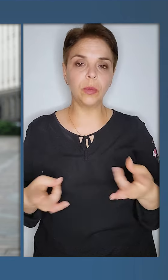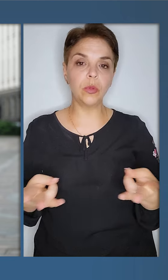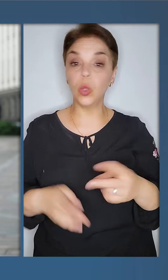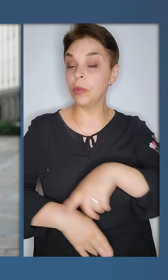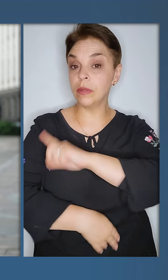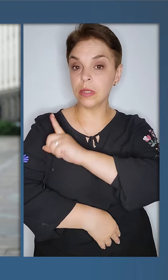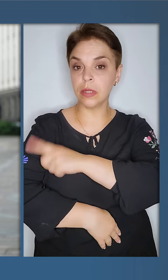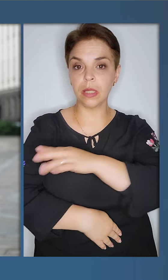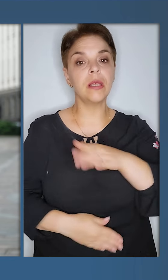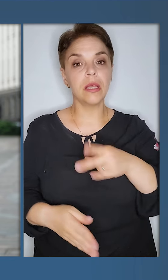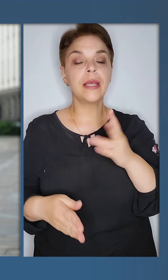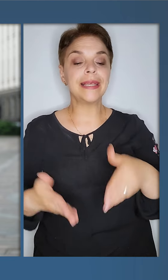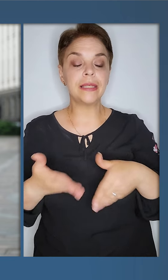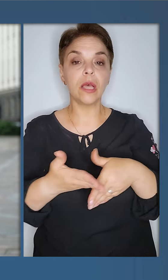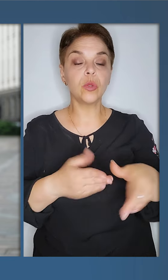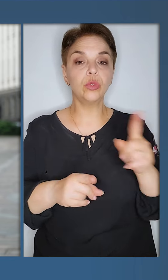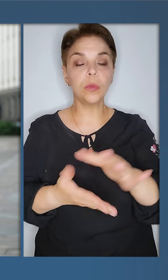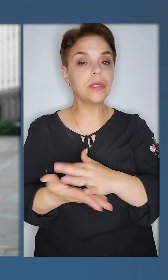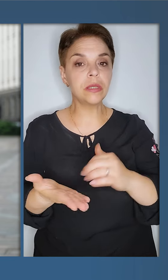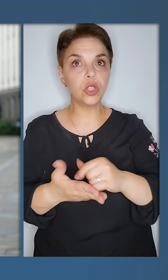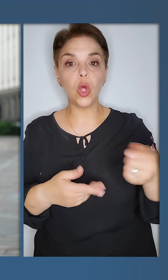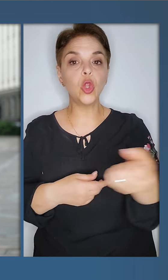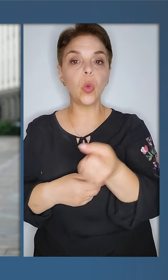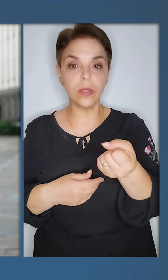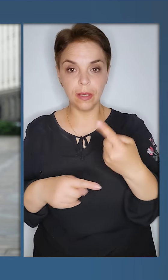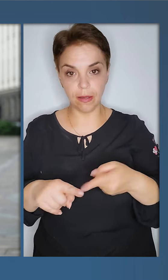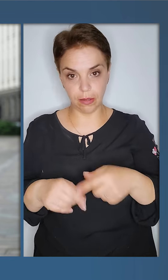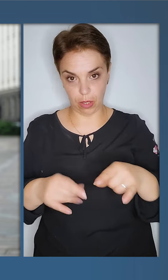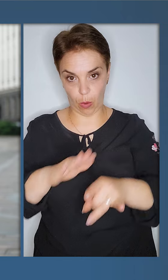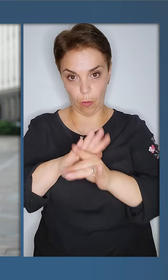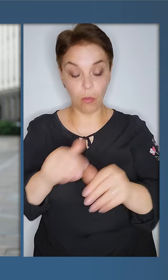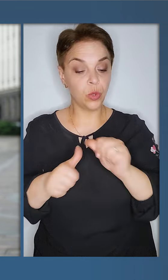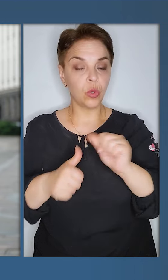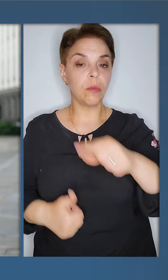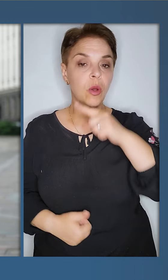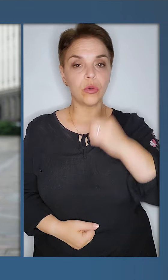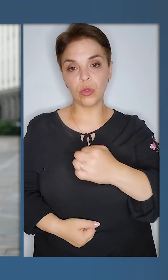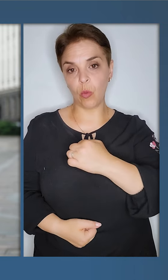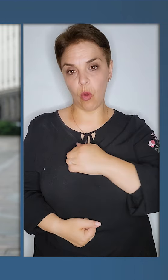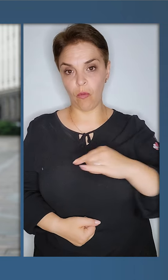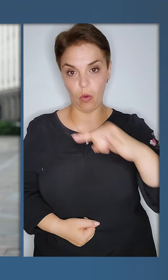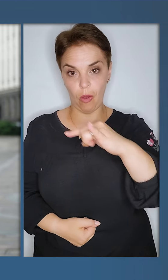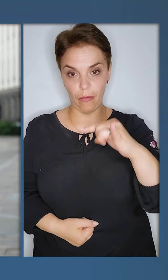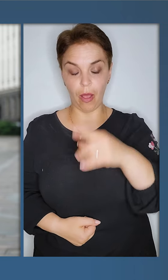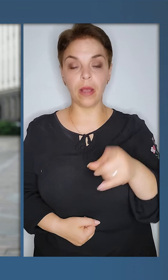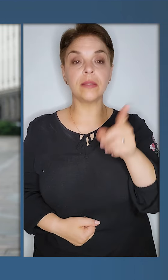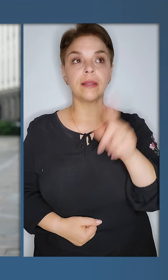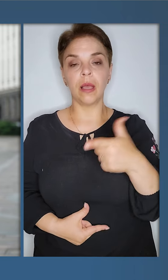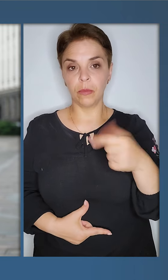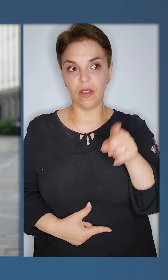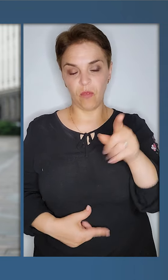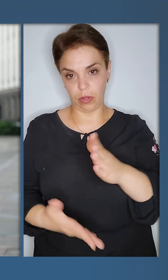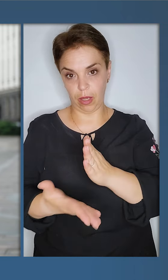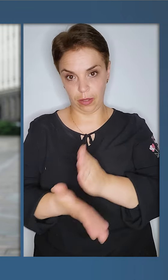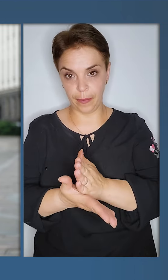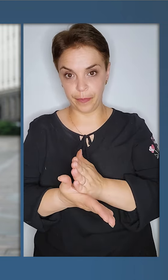потребує необхідних сил і засобів, щоб знищувати носії цих бомб. Зокрема, російську бойову авіацію там,